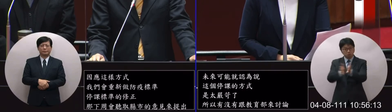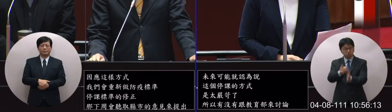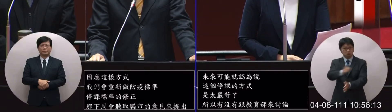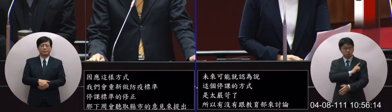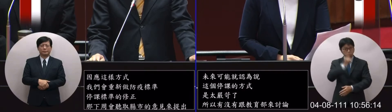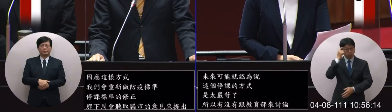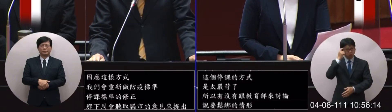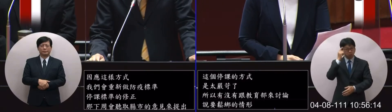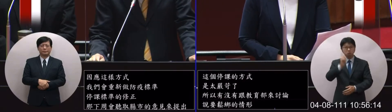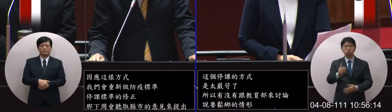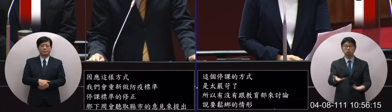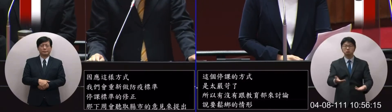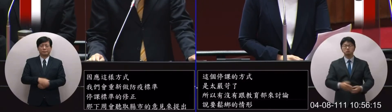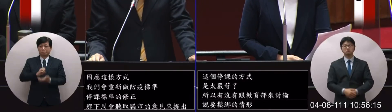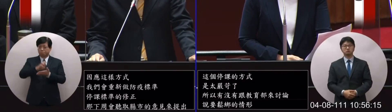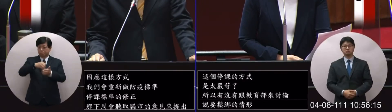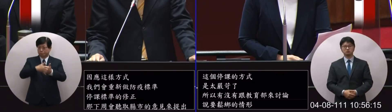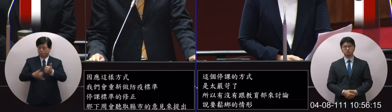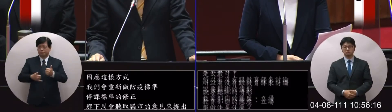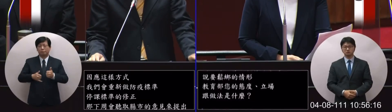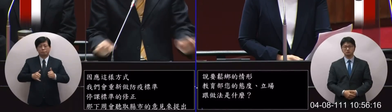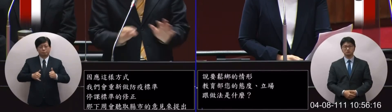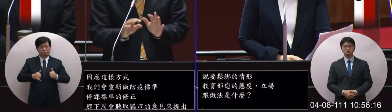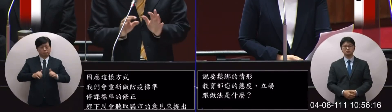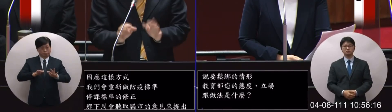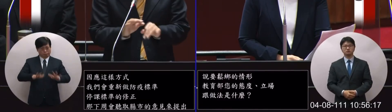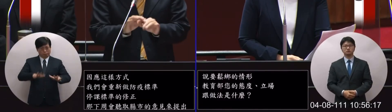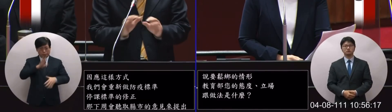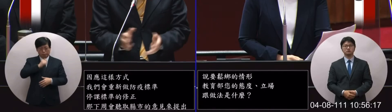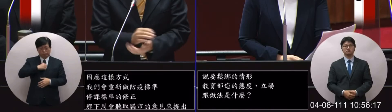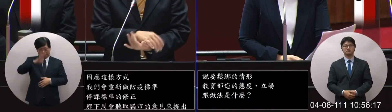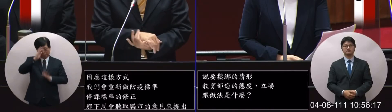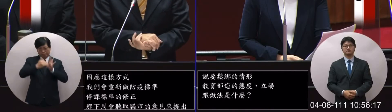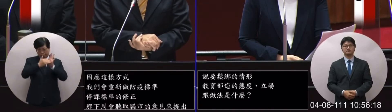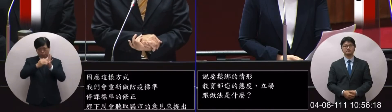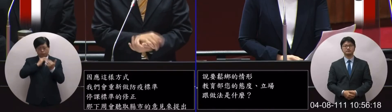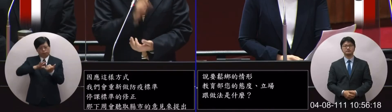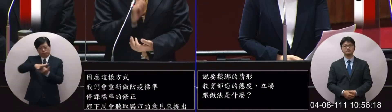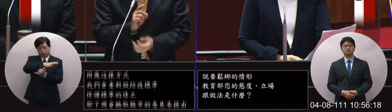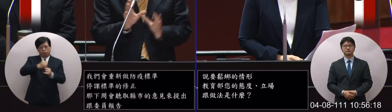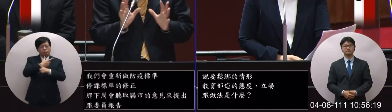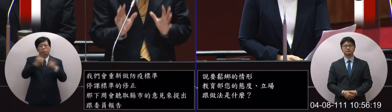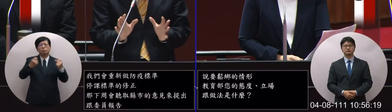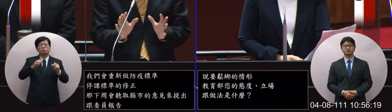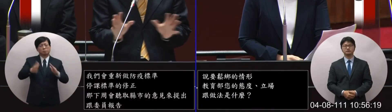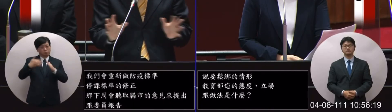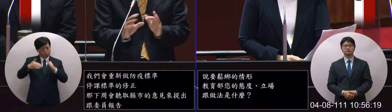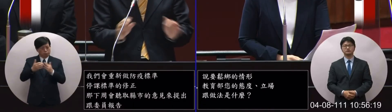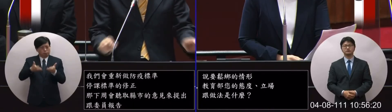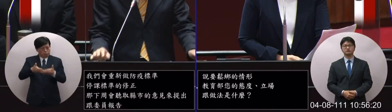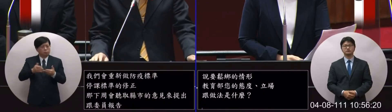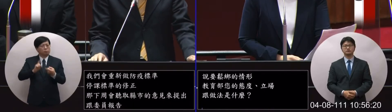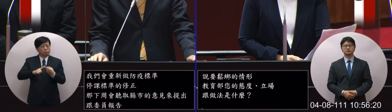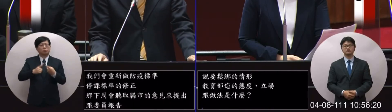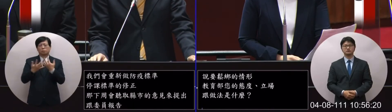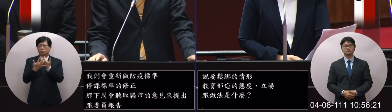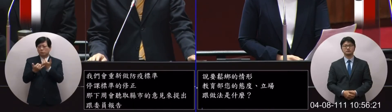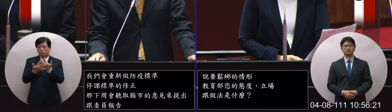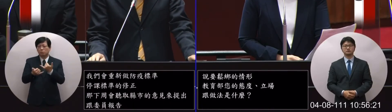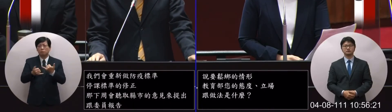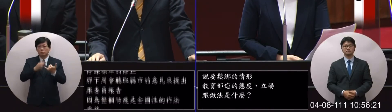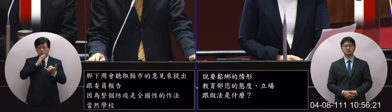跟做法是什麼跟委員報告因為整個防疫是全國性的一個做法當然學校非常重要因為學生都